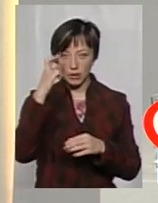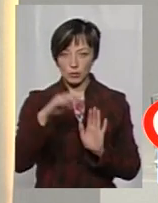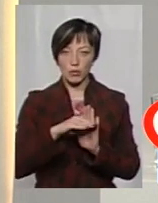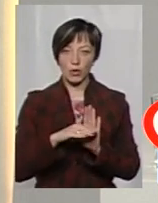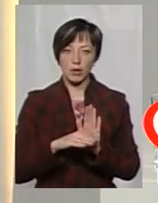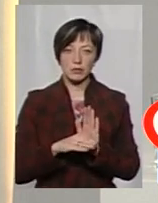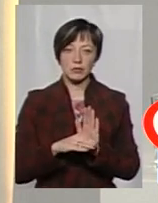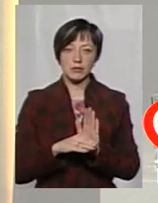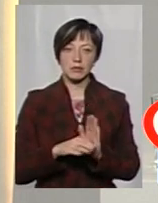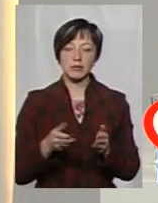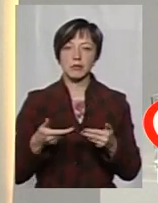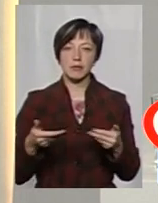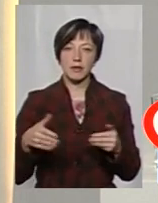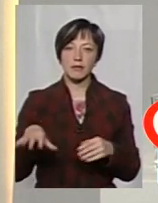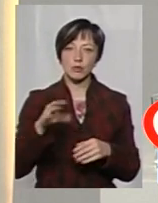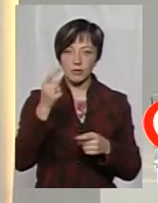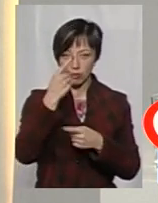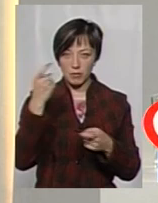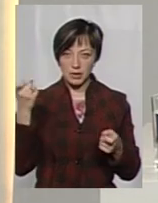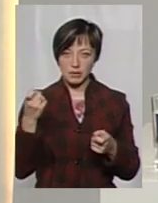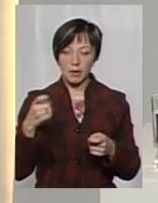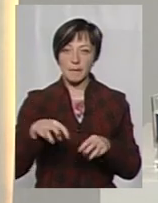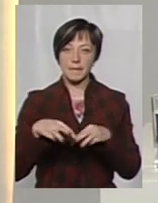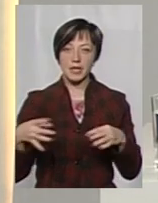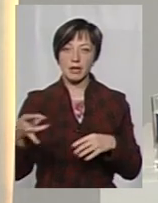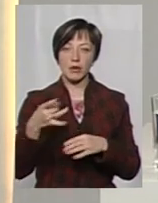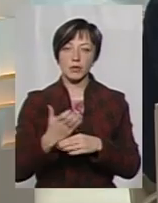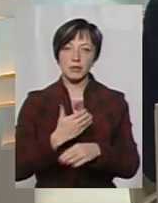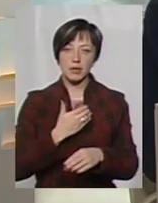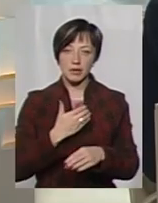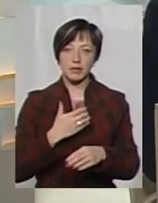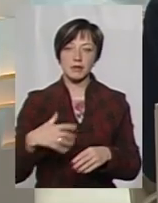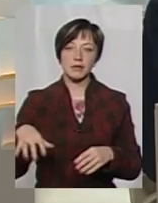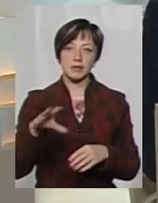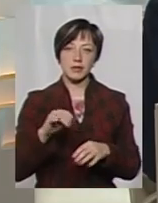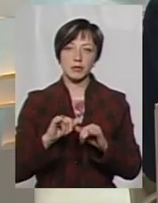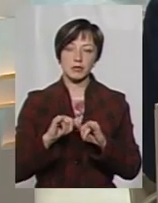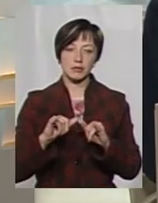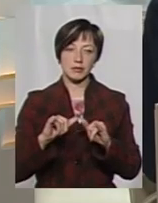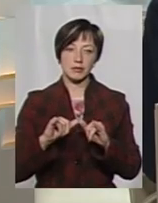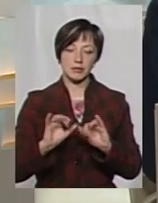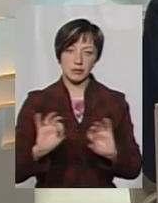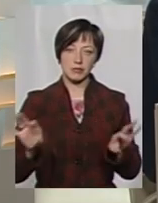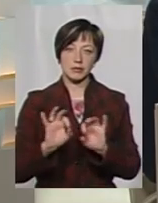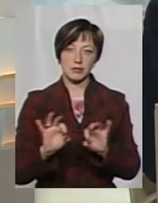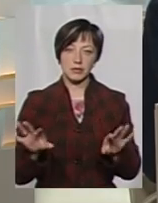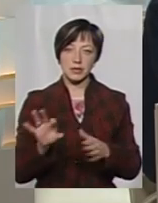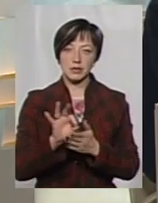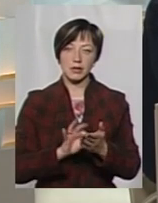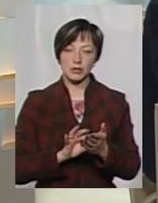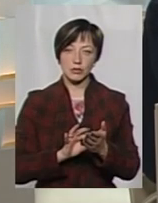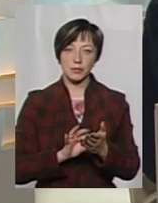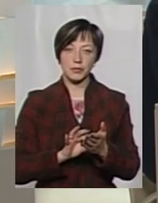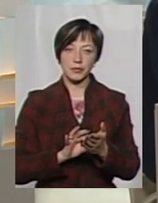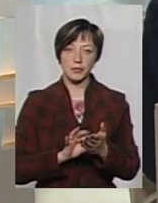програм, ми всю інформацію, яку нам Мінрегіон присилає для інформування, ми, звичайно, зразу ж